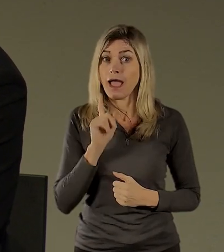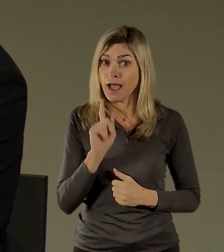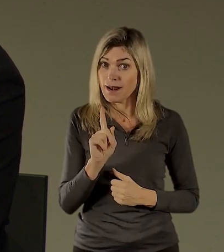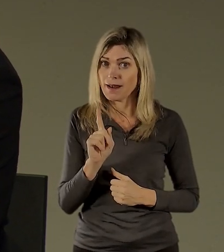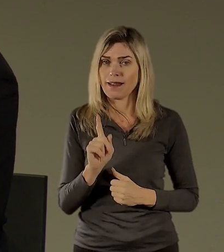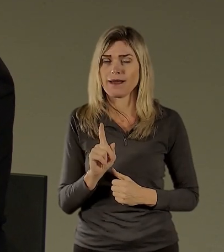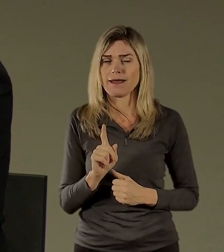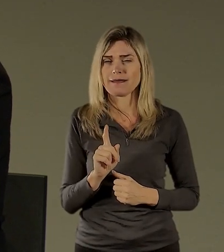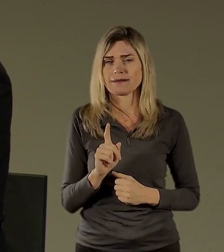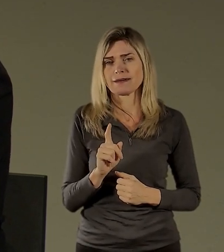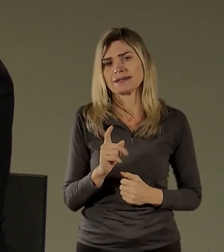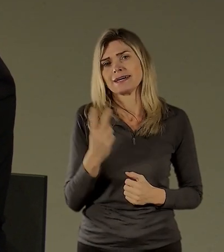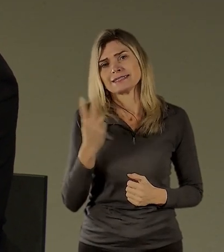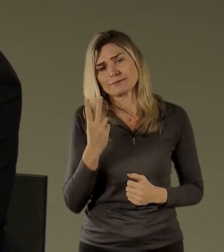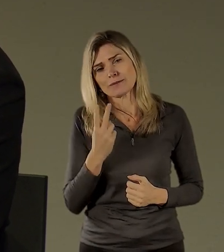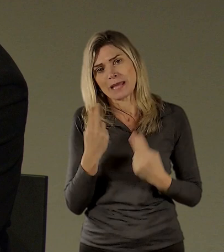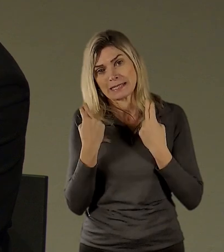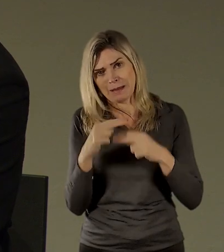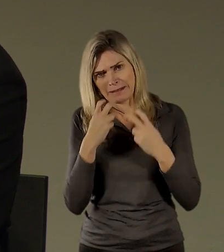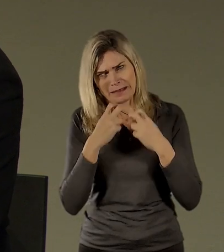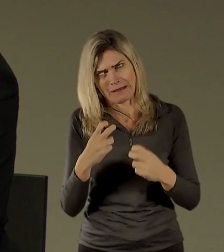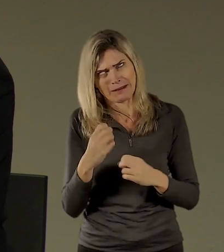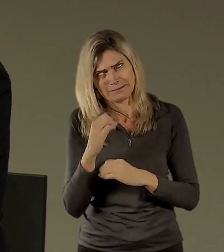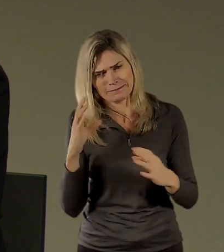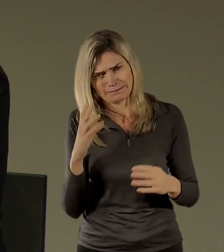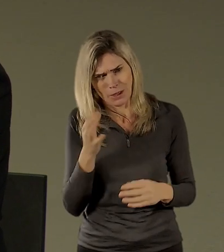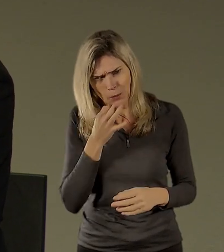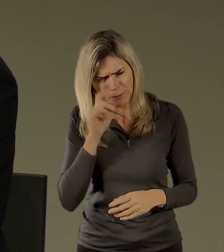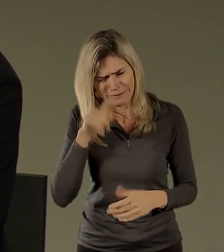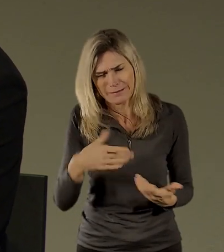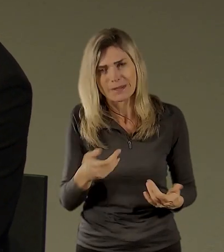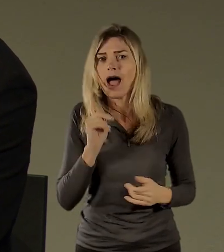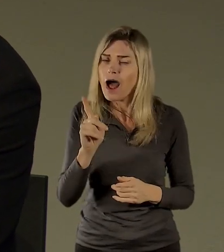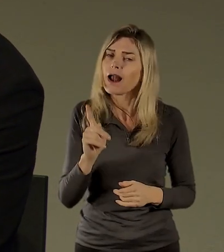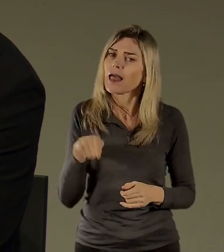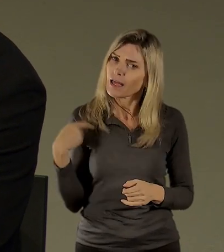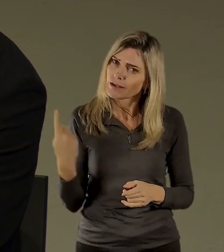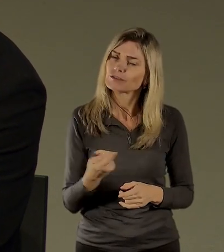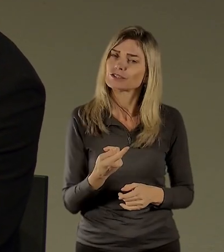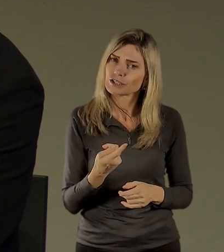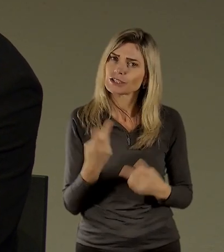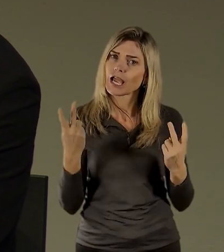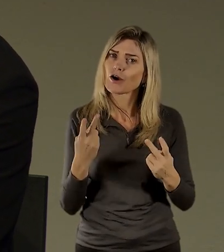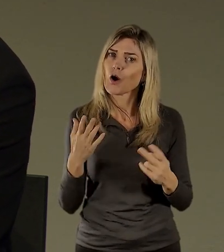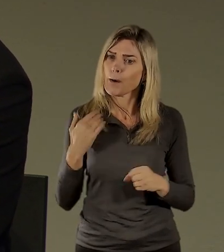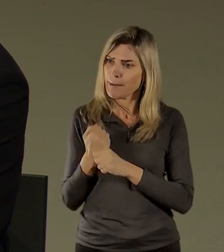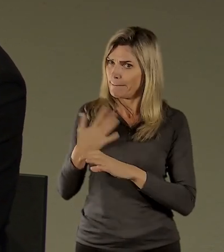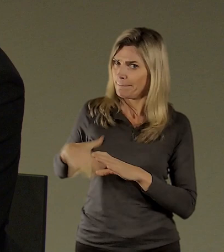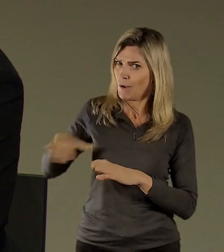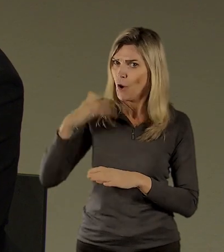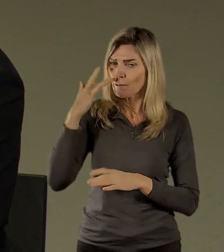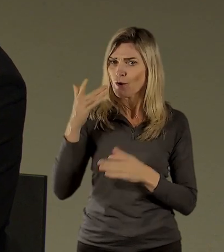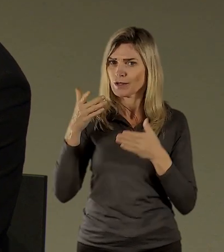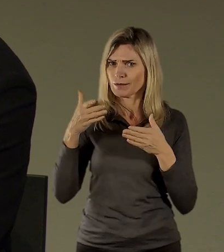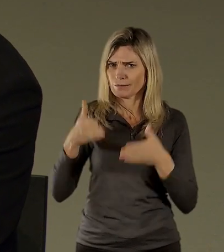asi nečekám, že by se tam ta tramvaj vrátila, ale myslím si, že všichni z muzea tam fakticky